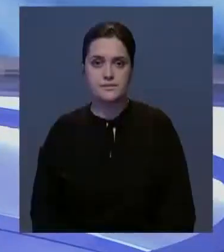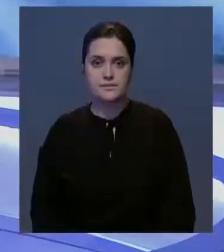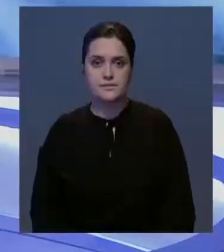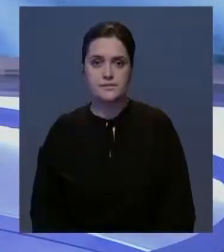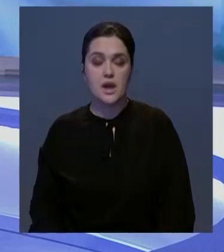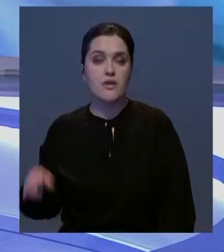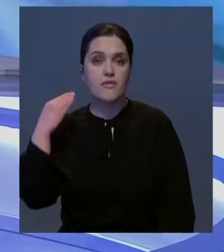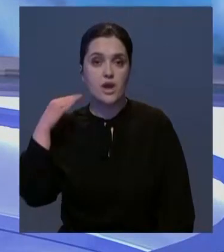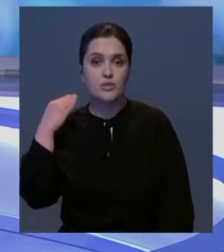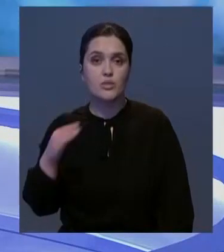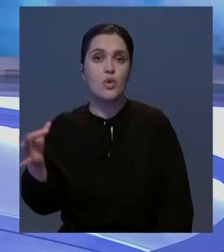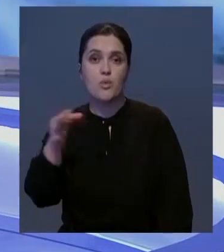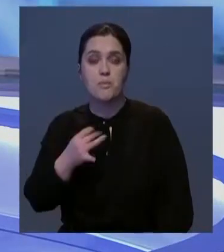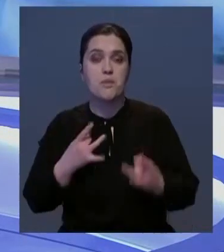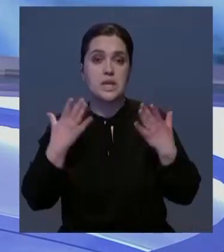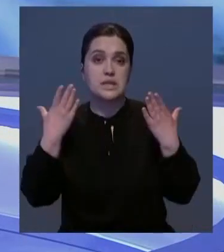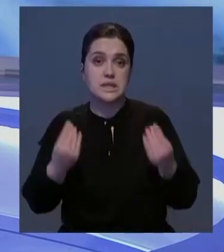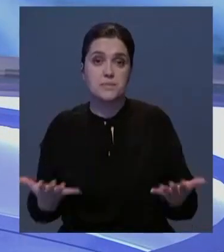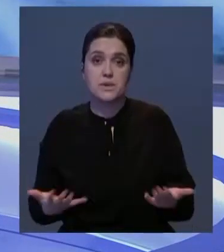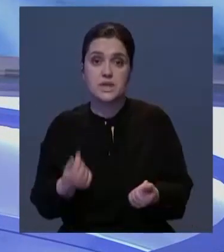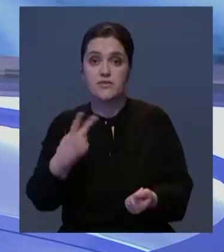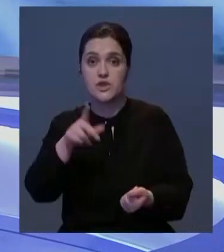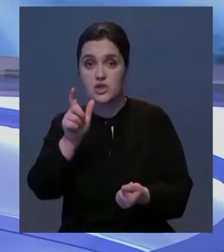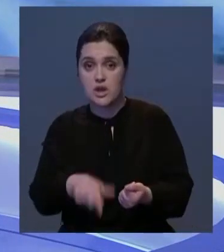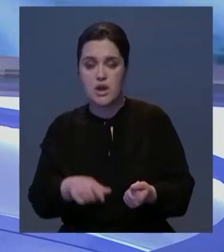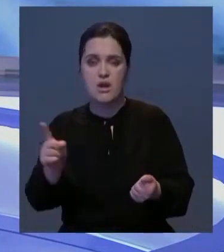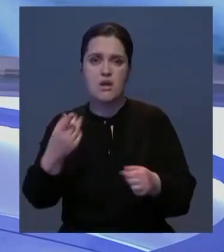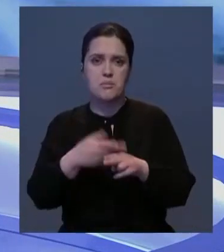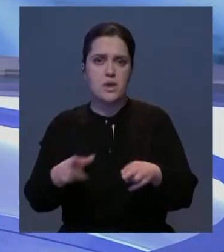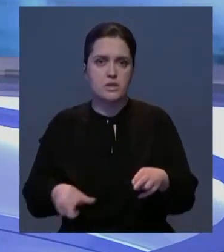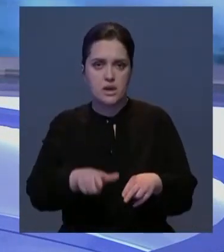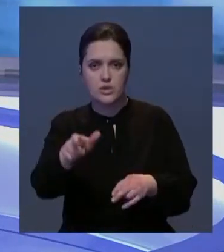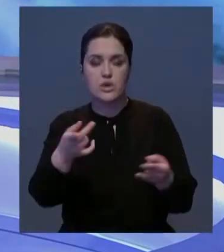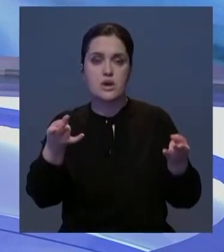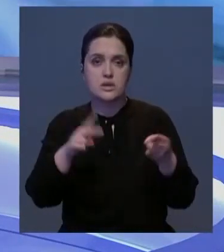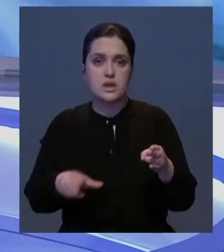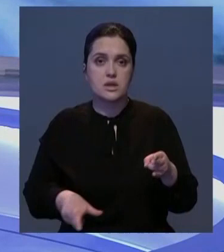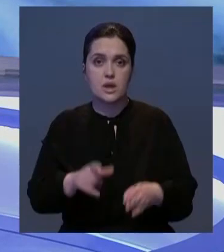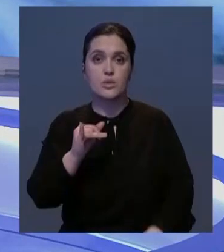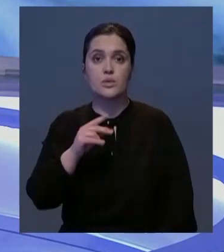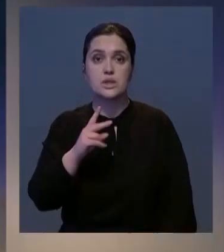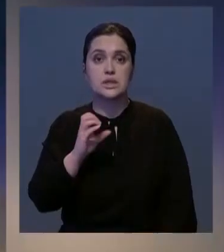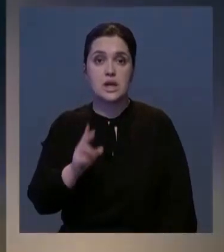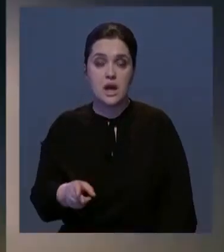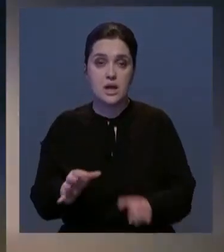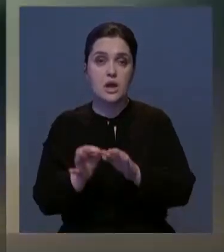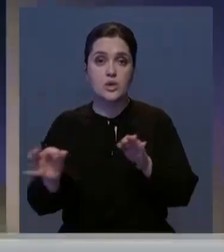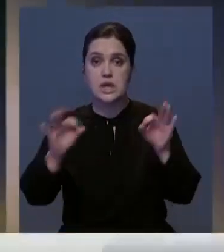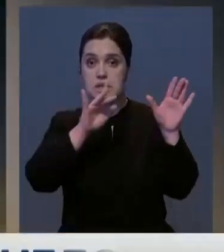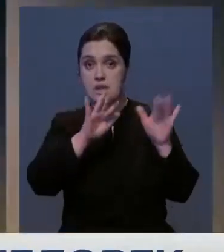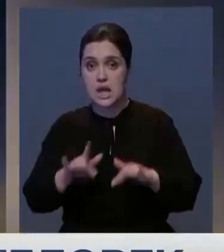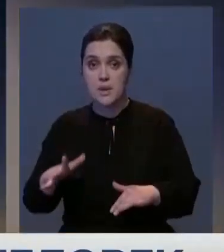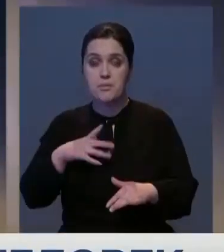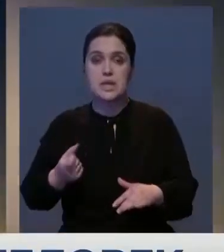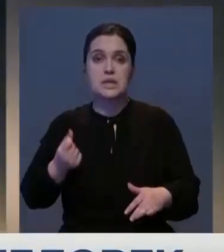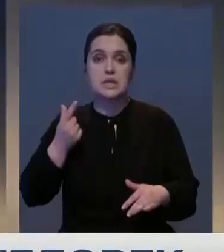В Октябрьской области в праздничные дни спасли 20 человек, оказавшихся в непогоду в дороге. На трассе в Уилском районе в снежный